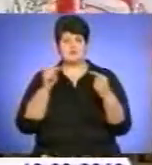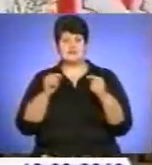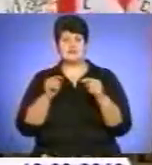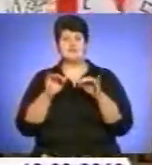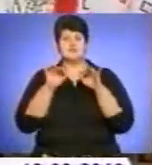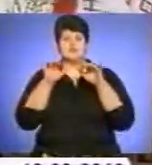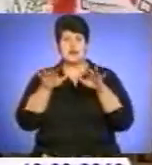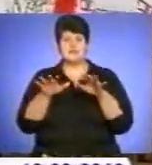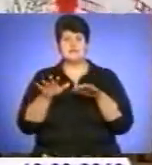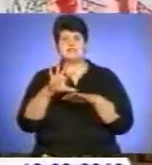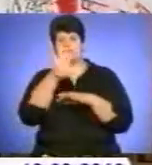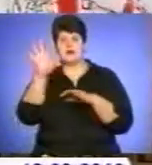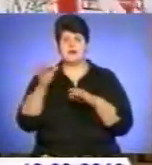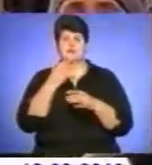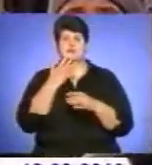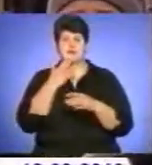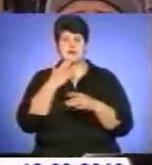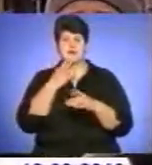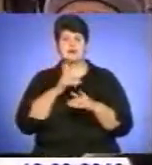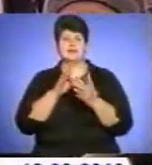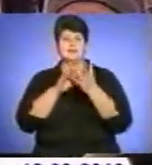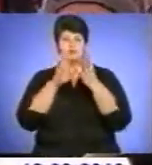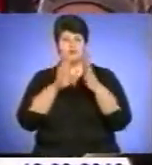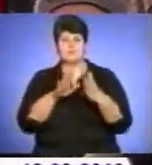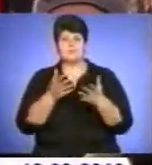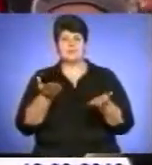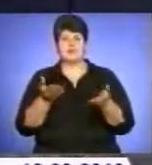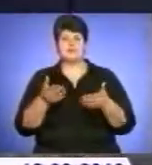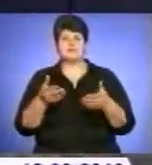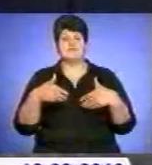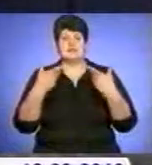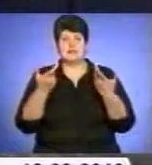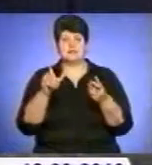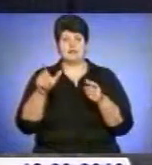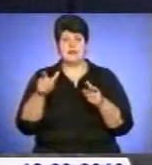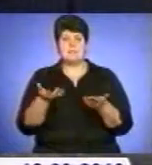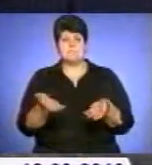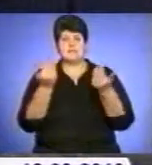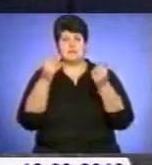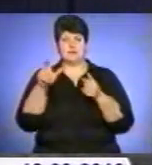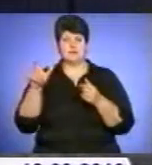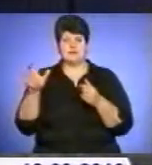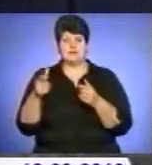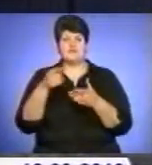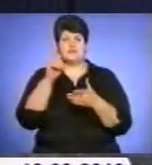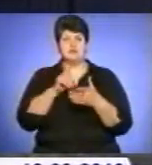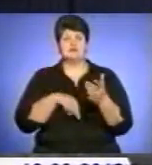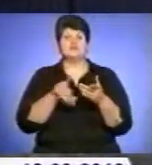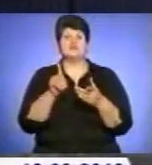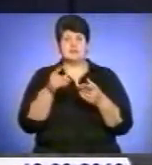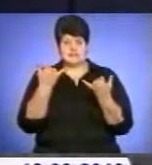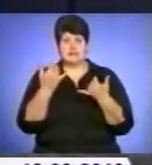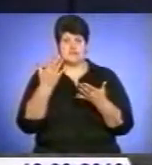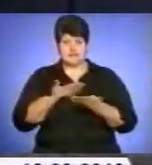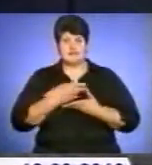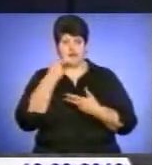загальнонаціональний тур, звертатись до людей і піднімати людей. Я не вірю в революцію. Ми що, стали жити краще? Нам